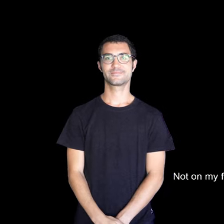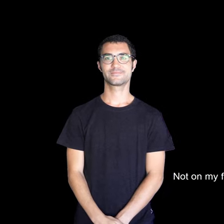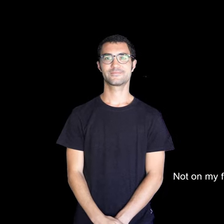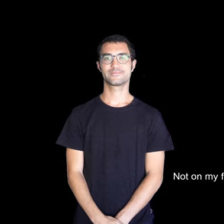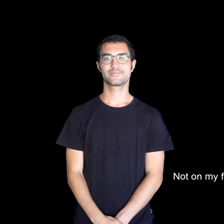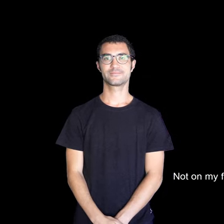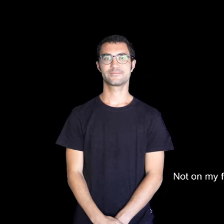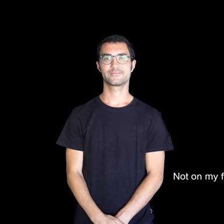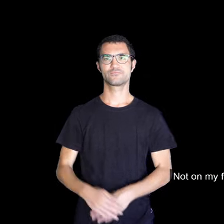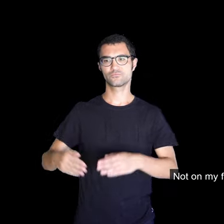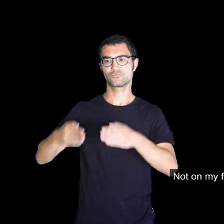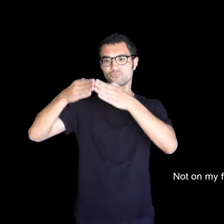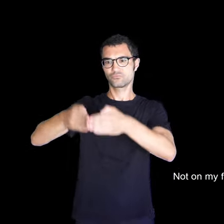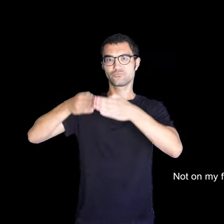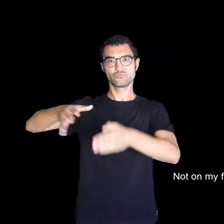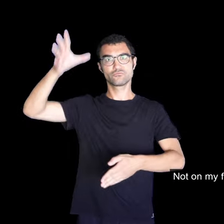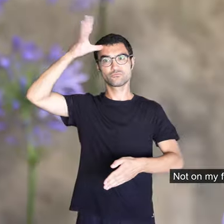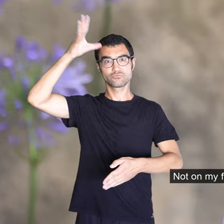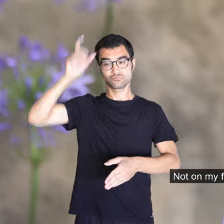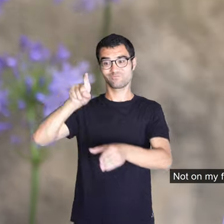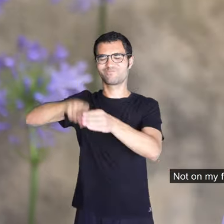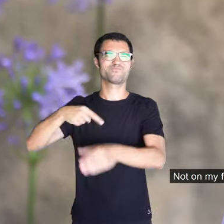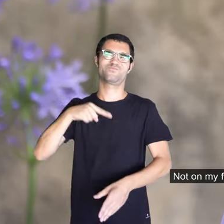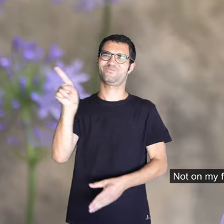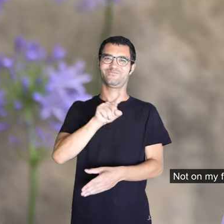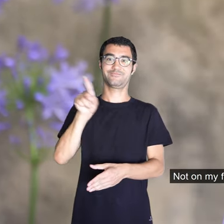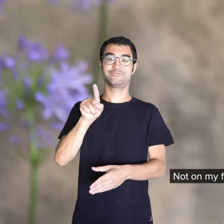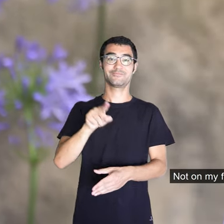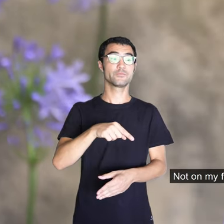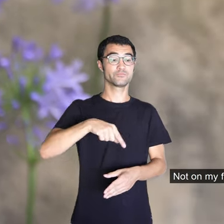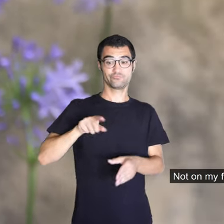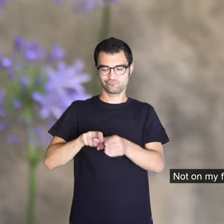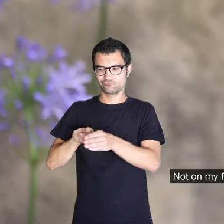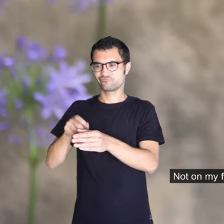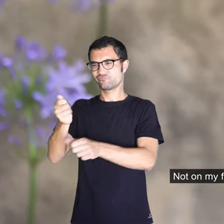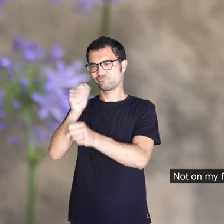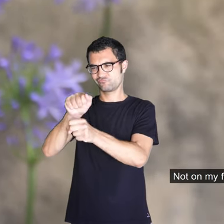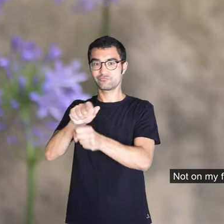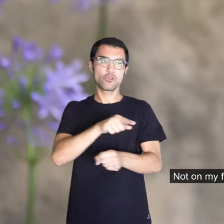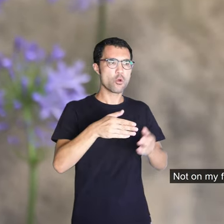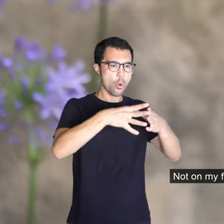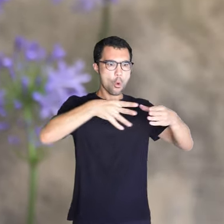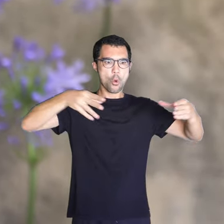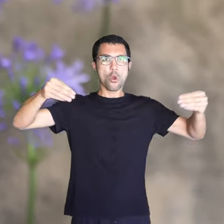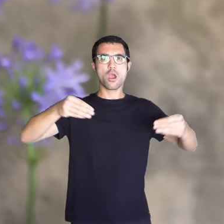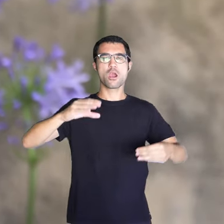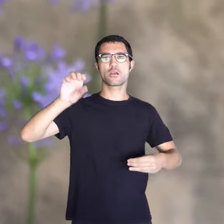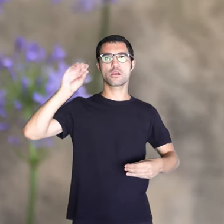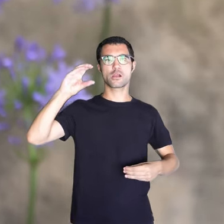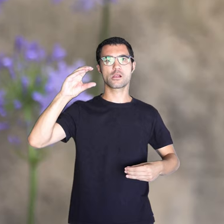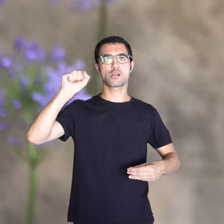La barca de mon pare La no, el que he anat, he anat a la Calobra, on barques grosses que allà veïnaven